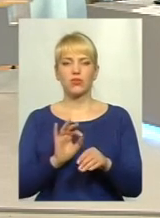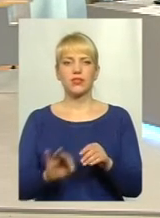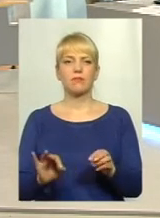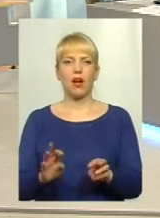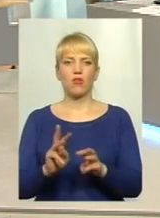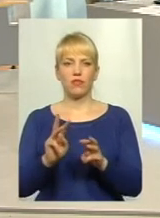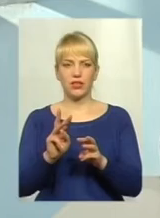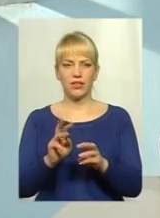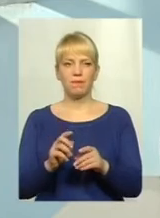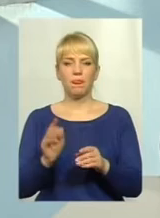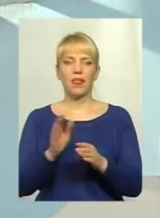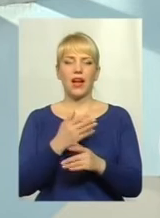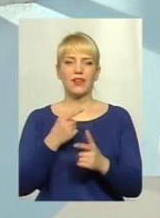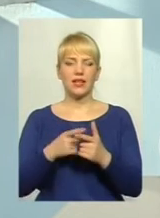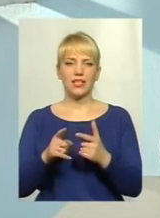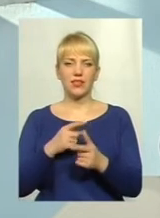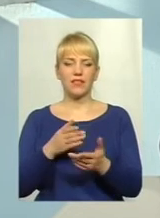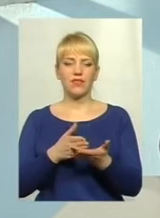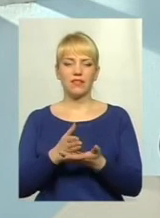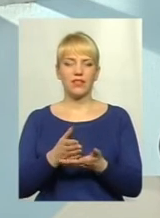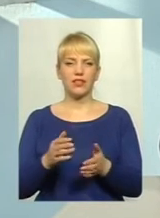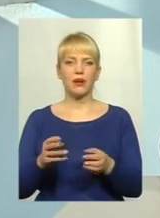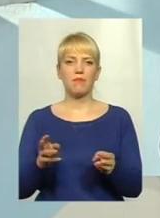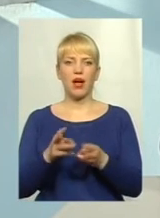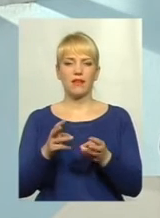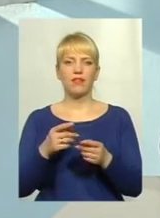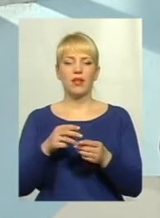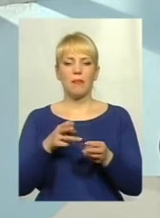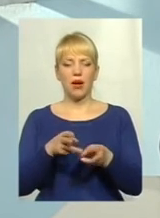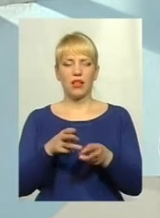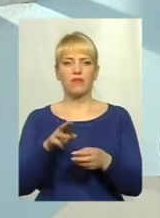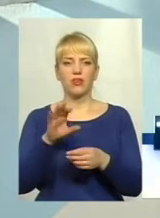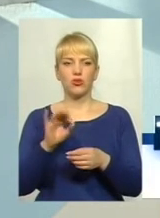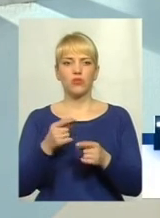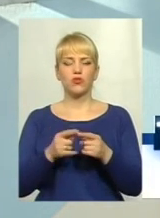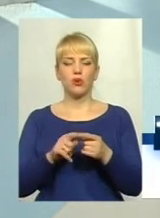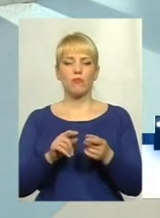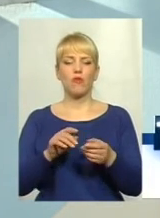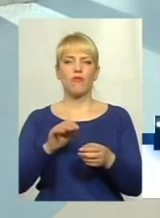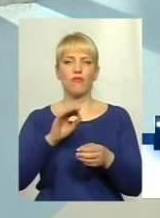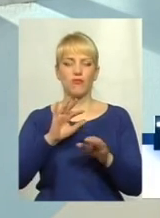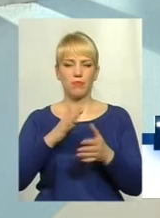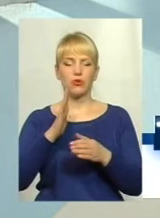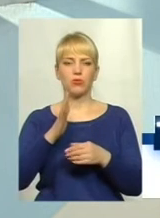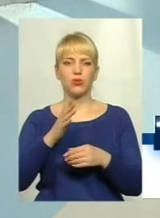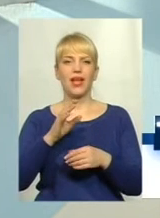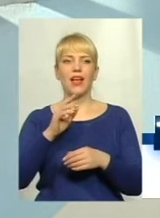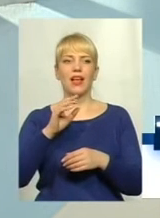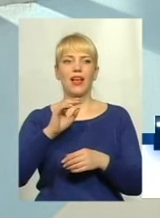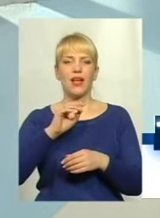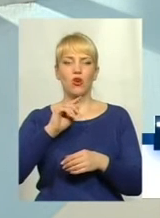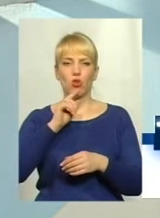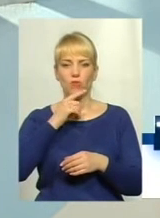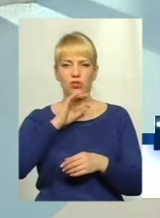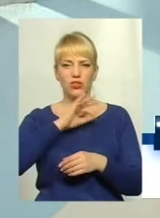альтернативні види палива, то звичайно, що в даному випадку буде і економічна вигода, і ми будемо використовувати